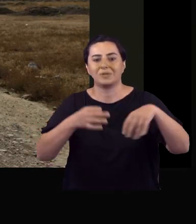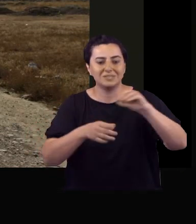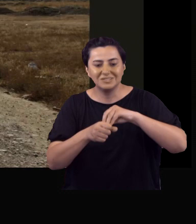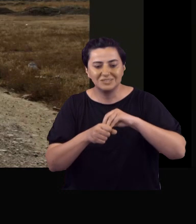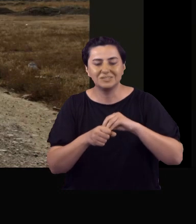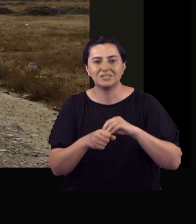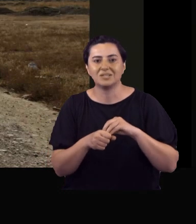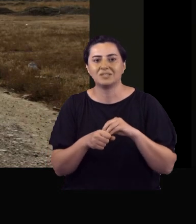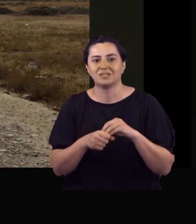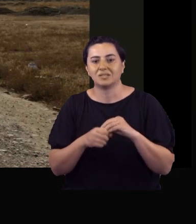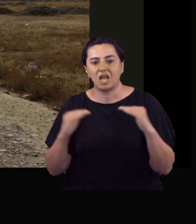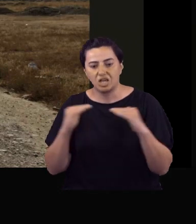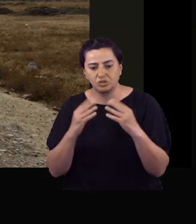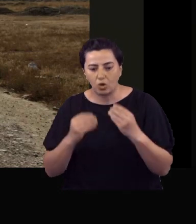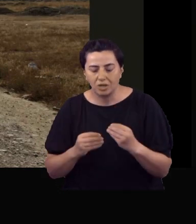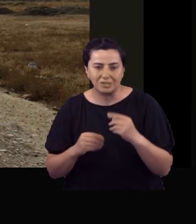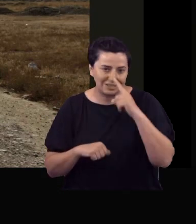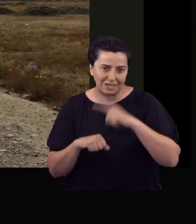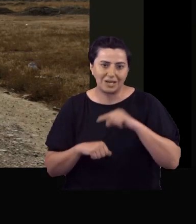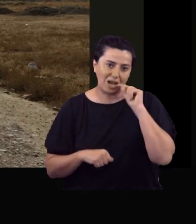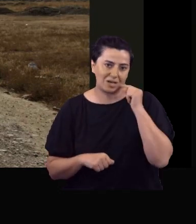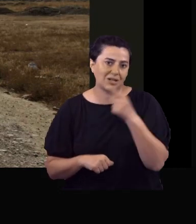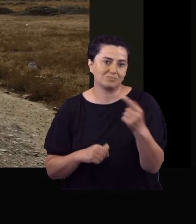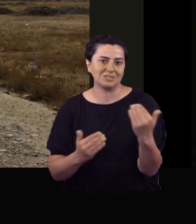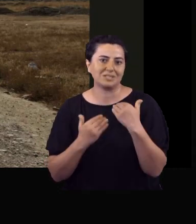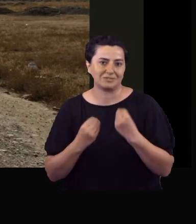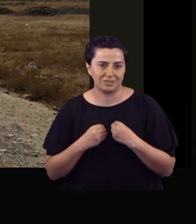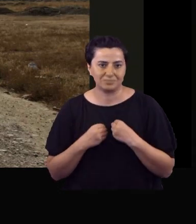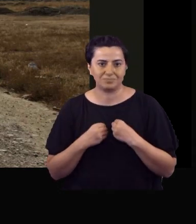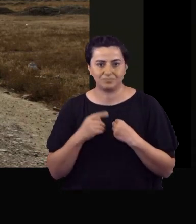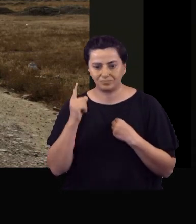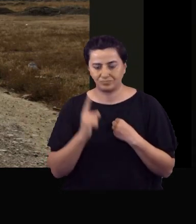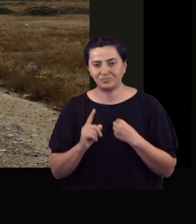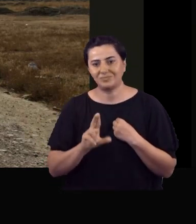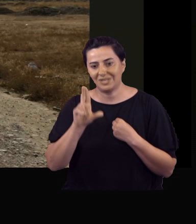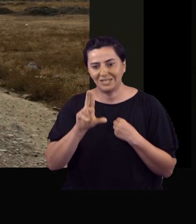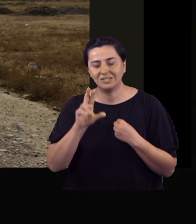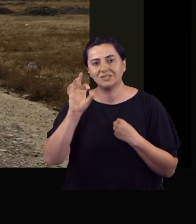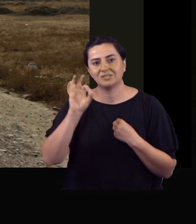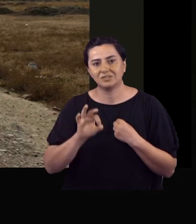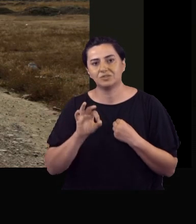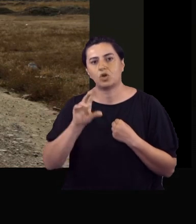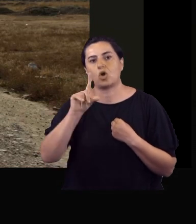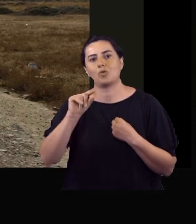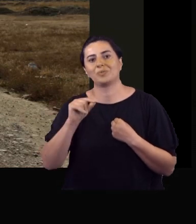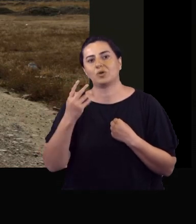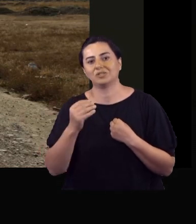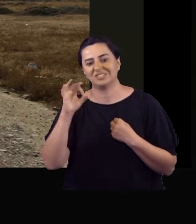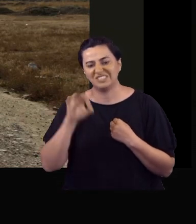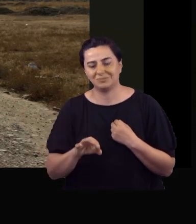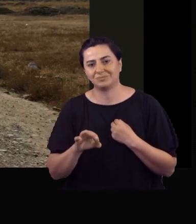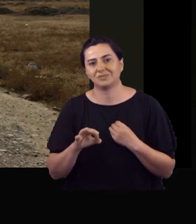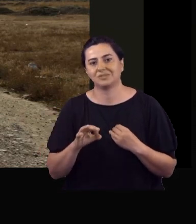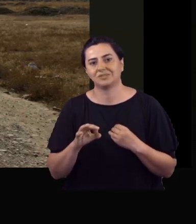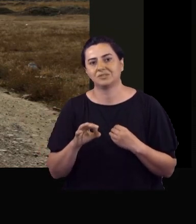destekleyen ve yanımızda oldular. Bu yüzden biz de ilk başta yedi kişiydik. Sonra ekip olarak on bir kişi olduk. Şu an